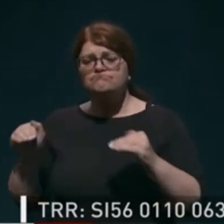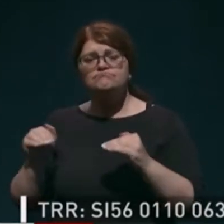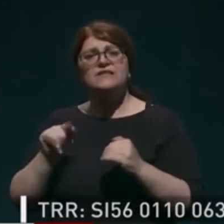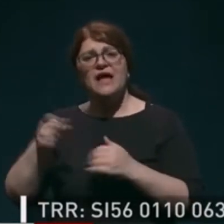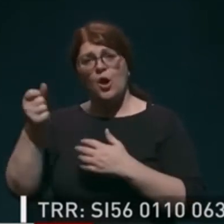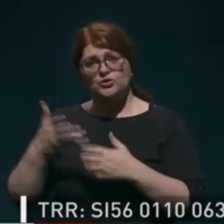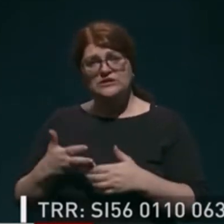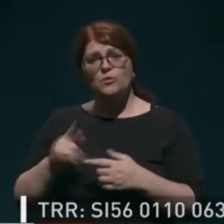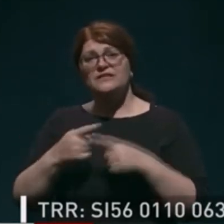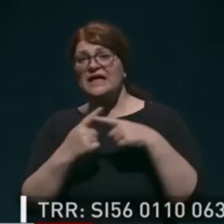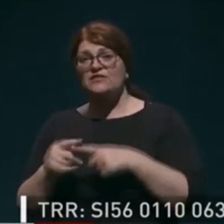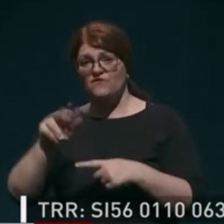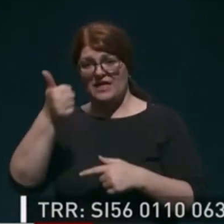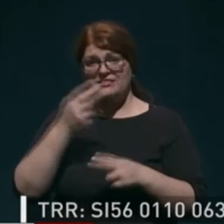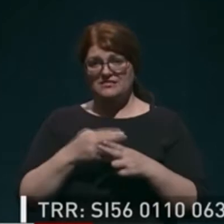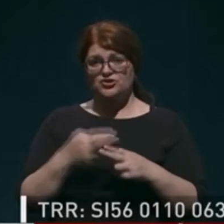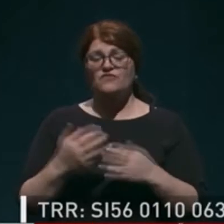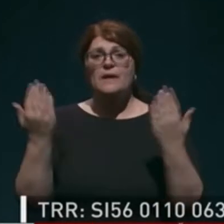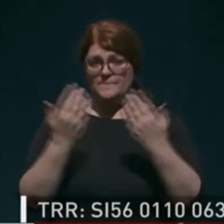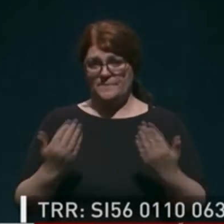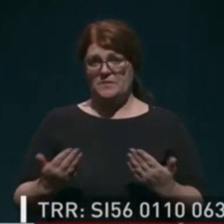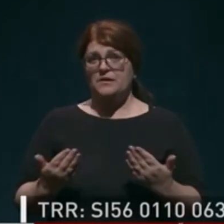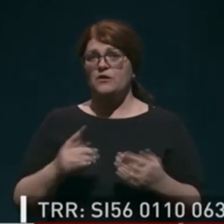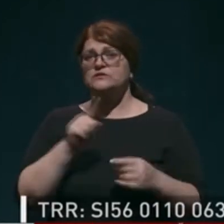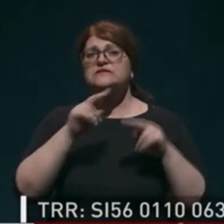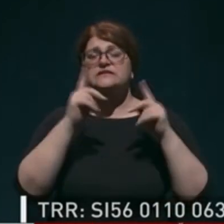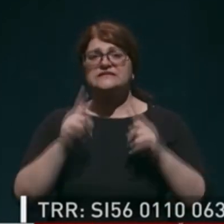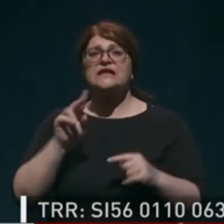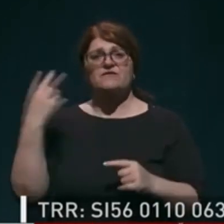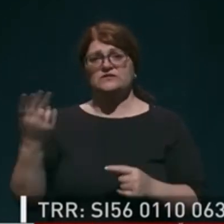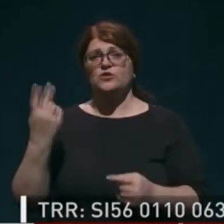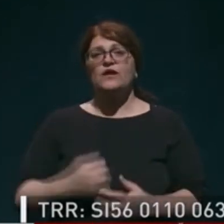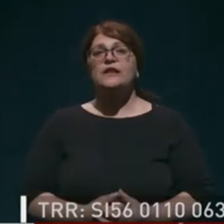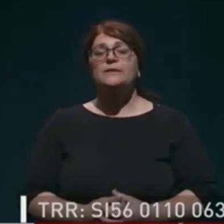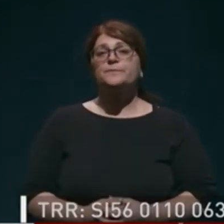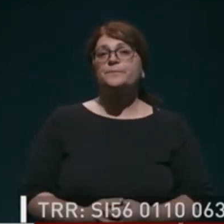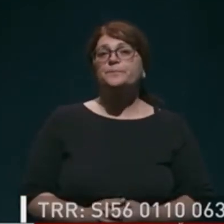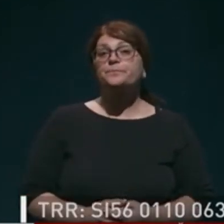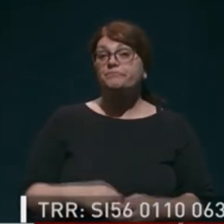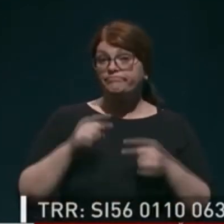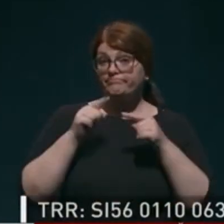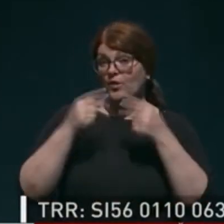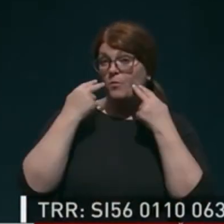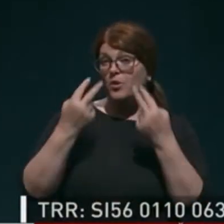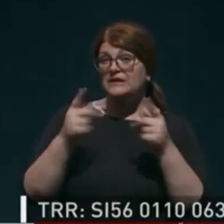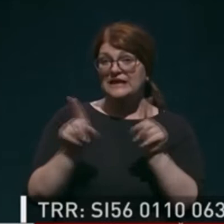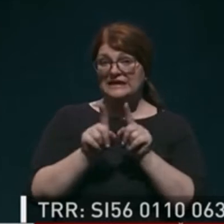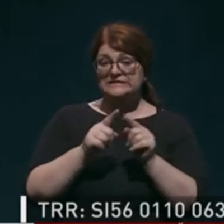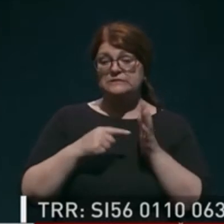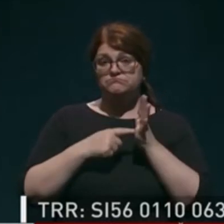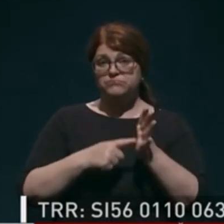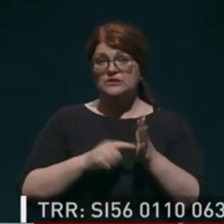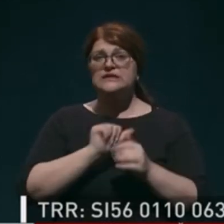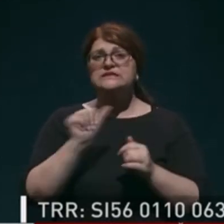tveganje v eni državi primerljivo z ostanjem v Sloveniji. To pogledamo isti kazalnik, samo